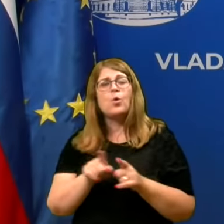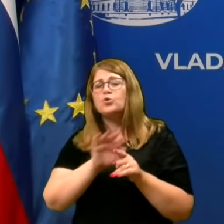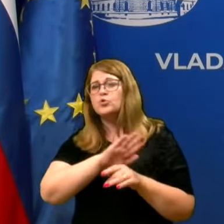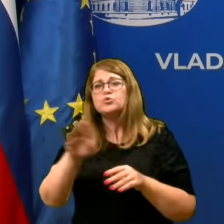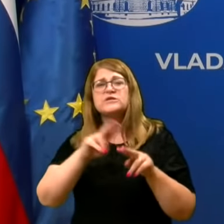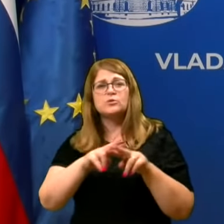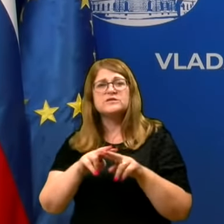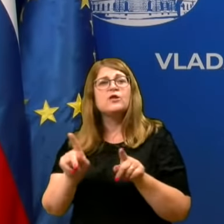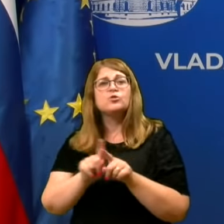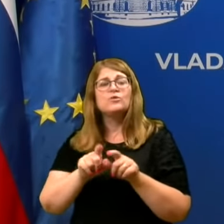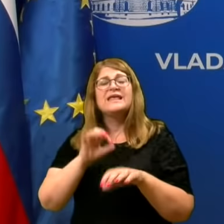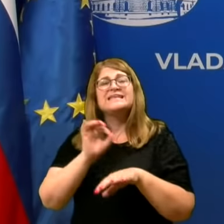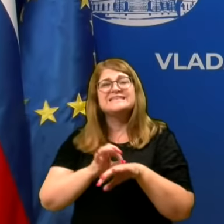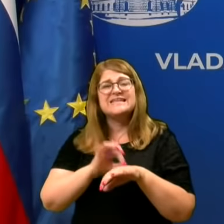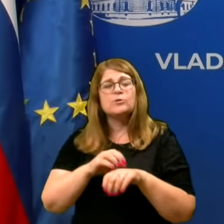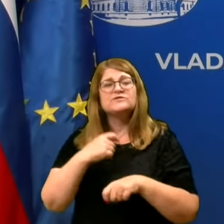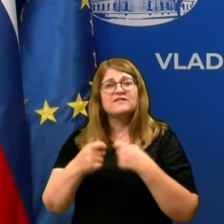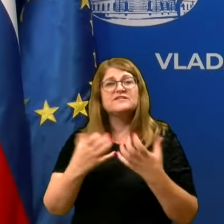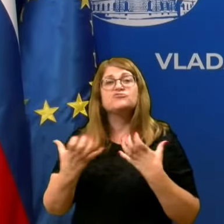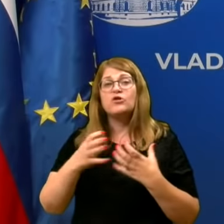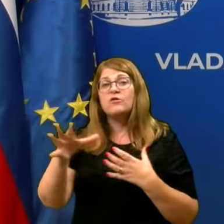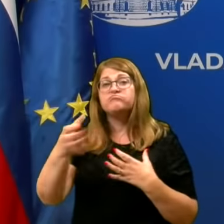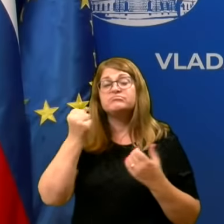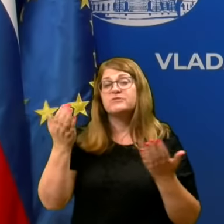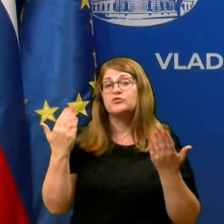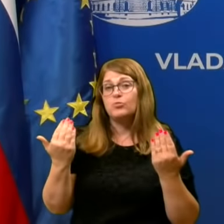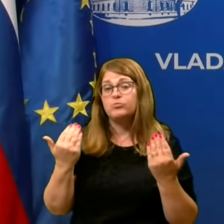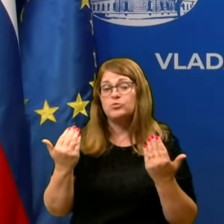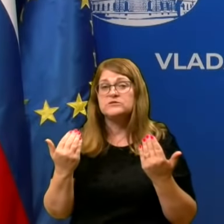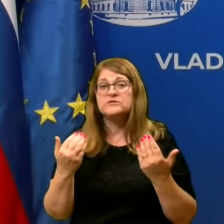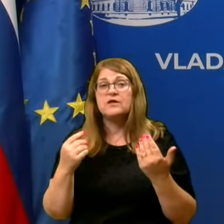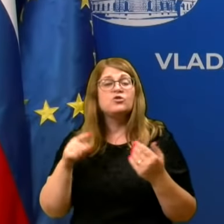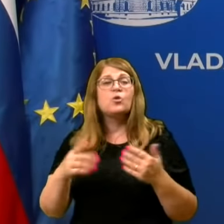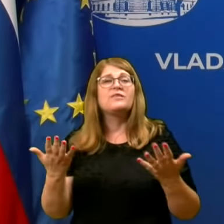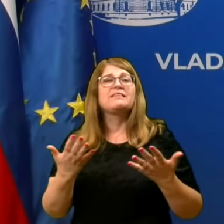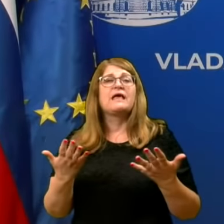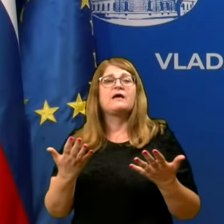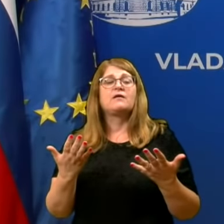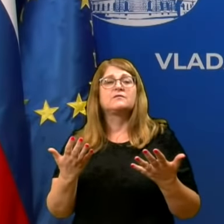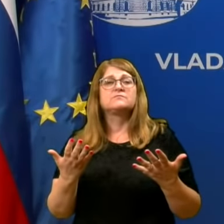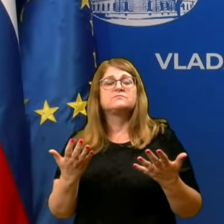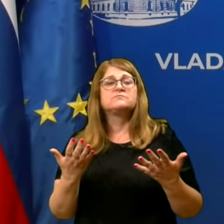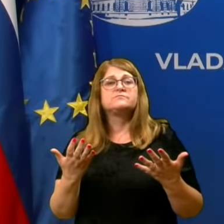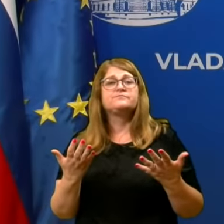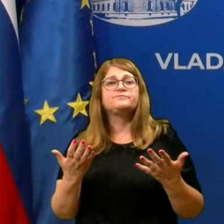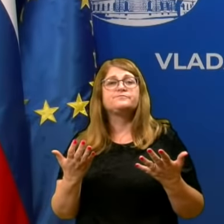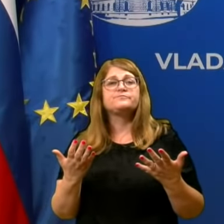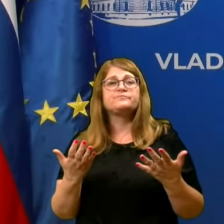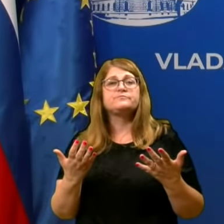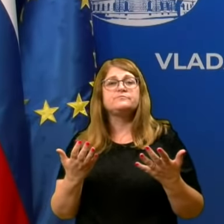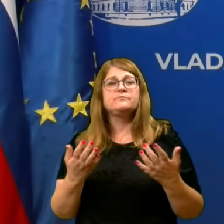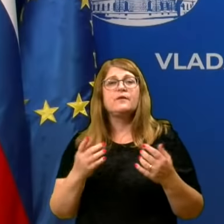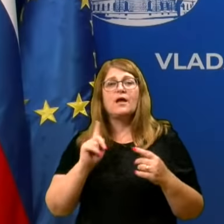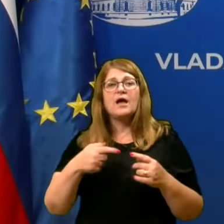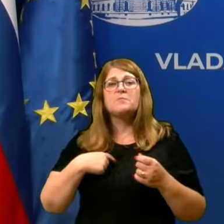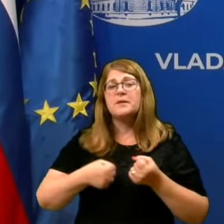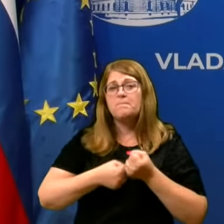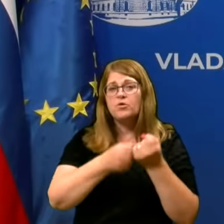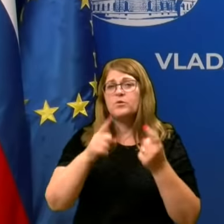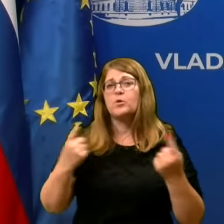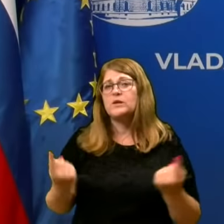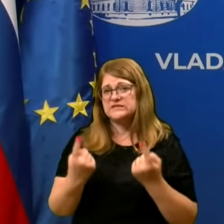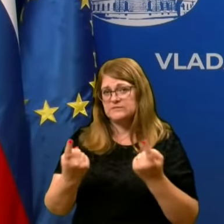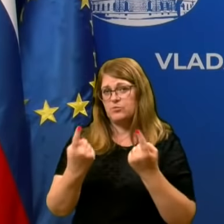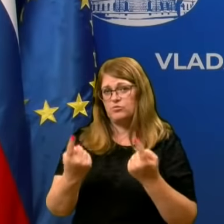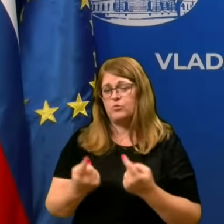ustali tudi zdravstveni deloci želijo dopustov, pravzaprav je to ni nekaj, kar bi bilo, kar bi podpiral in kar bi spodbojilo